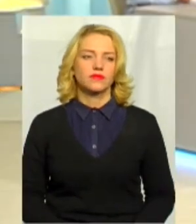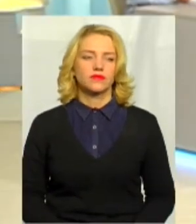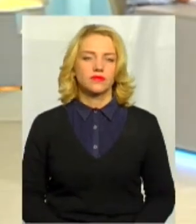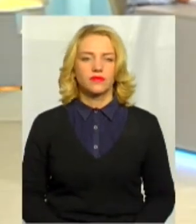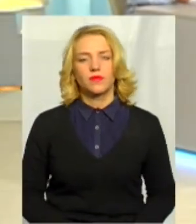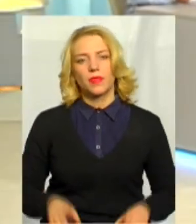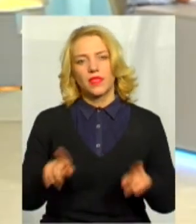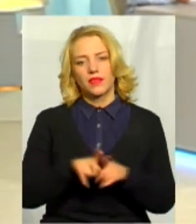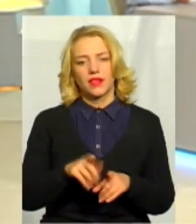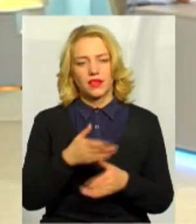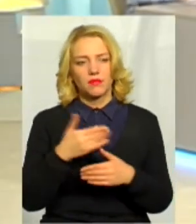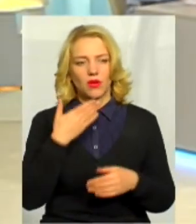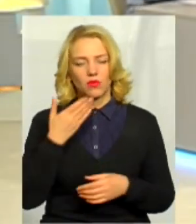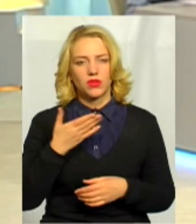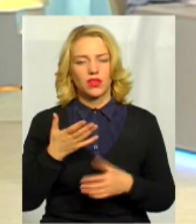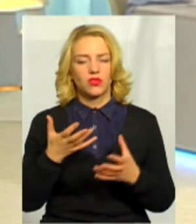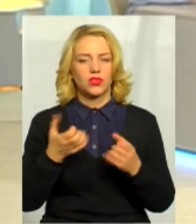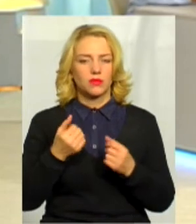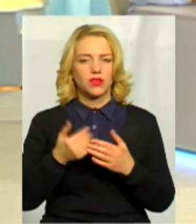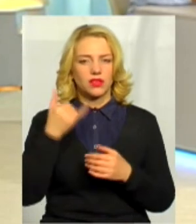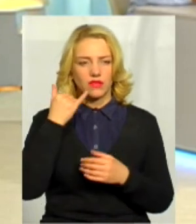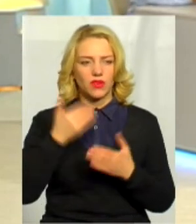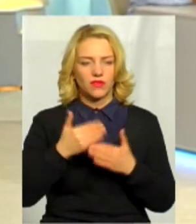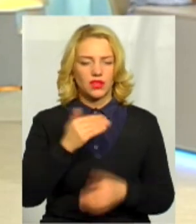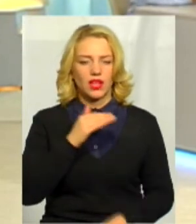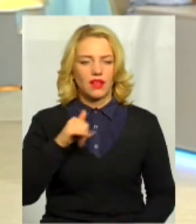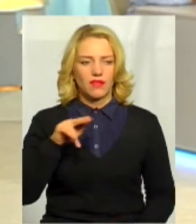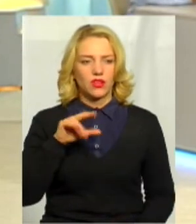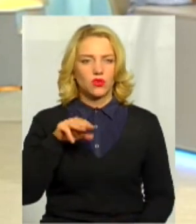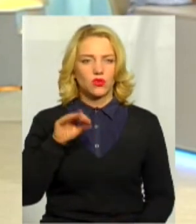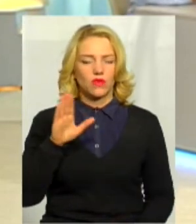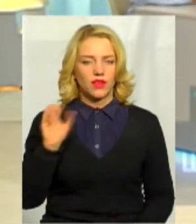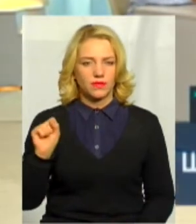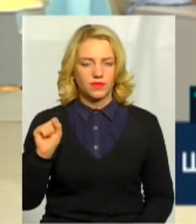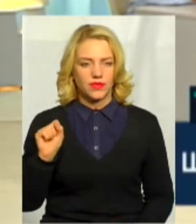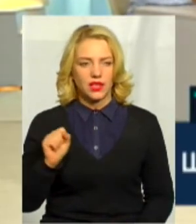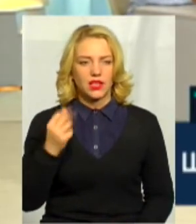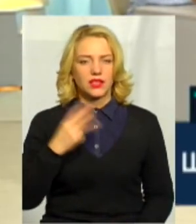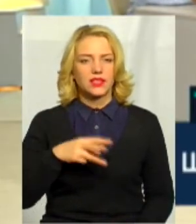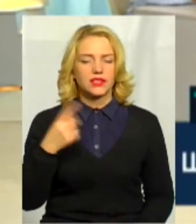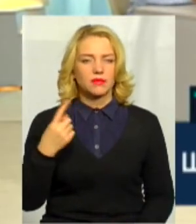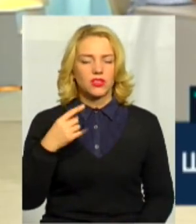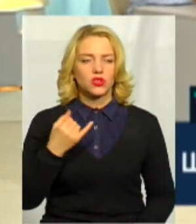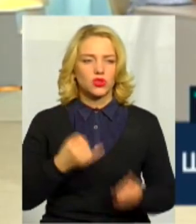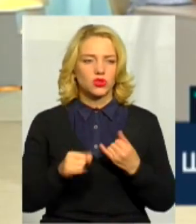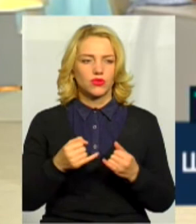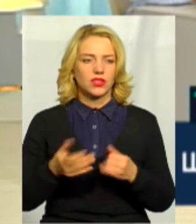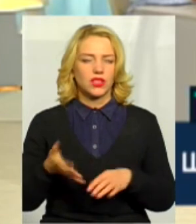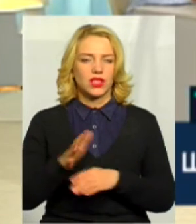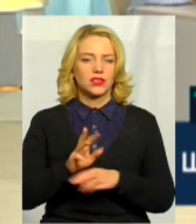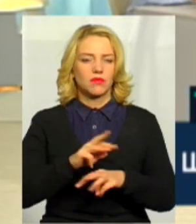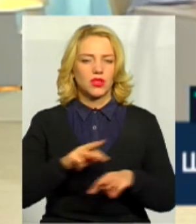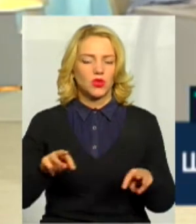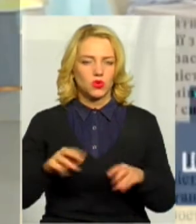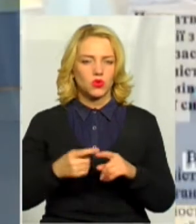Ось такий ми коментар отримали, телефонний від пана Федотова. 31 жовтня наказом Мін'юсту